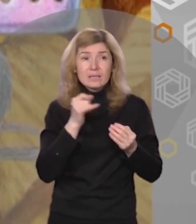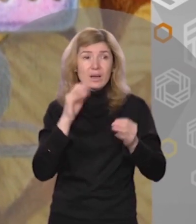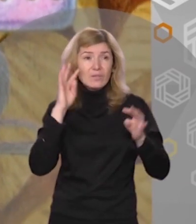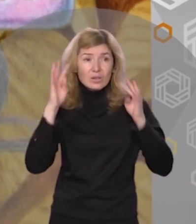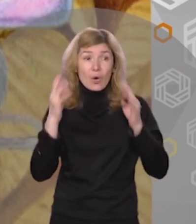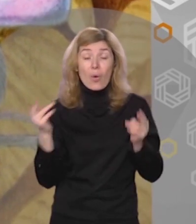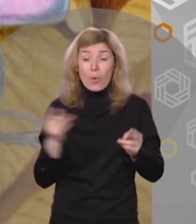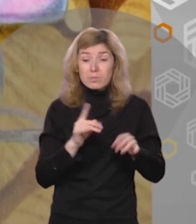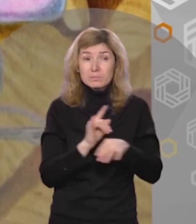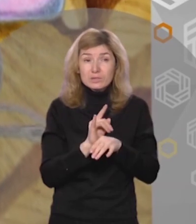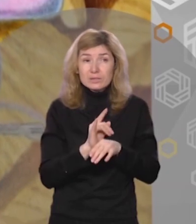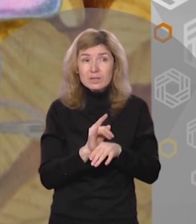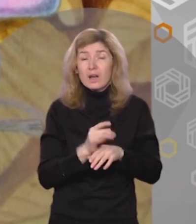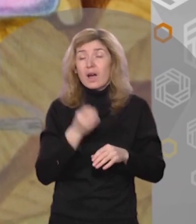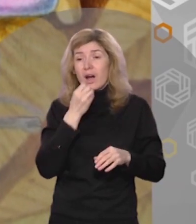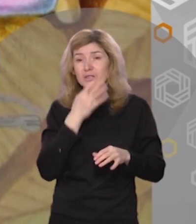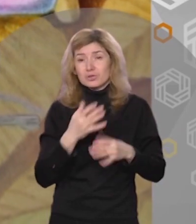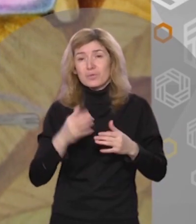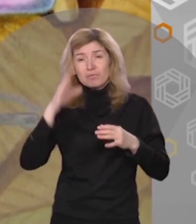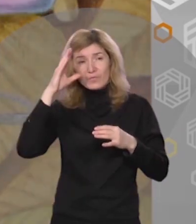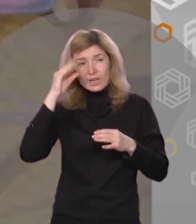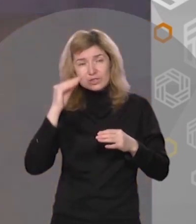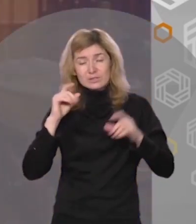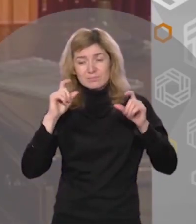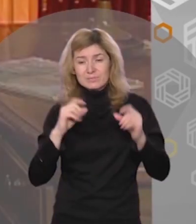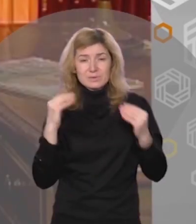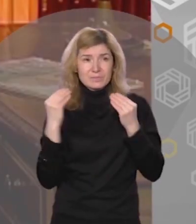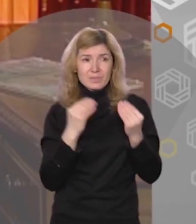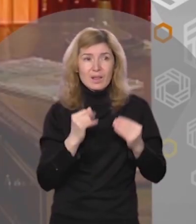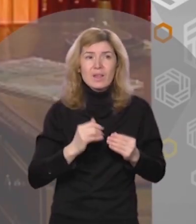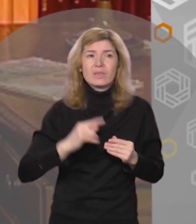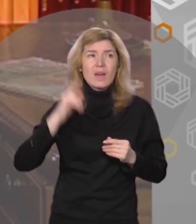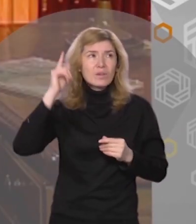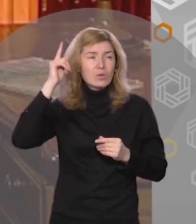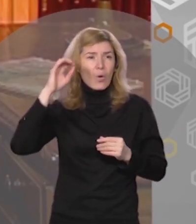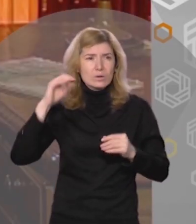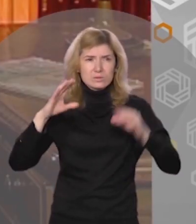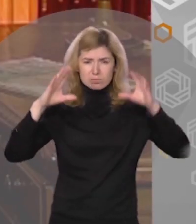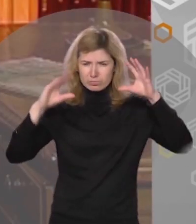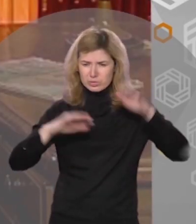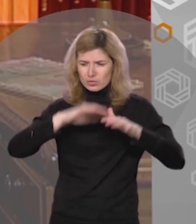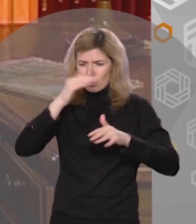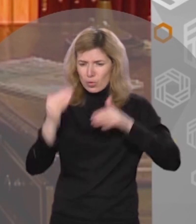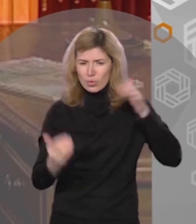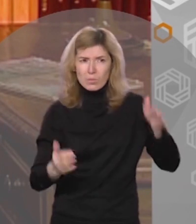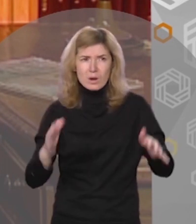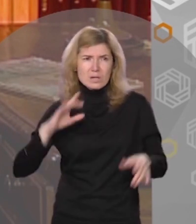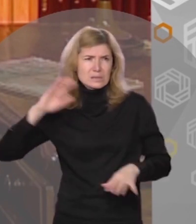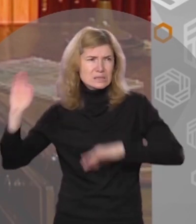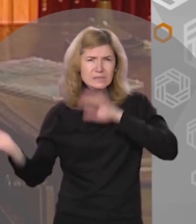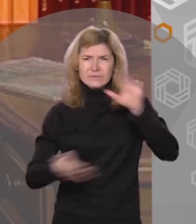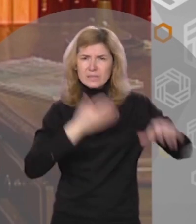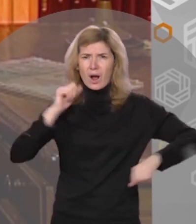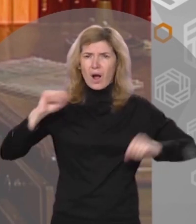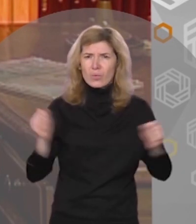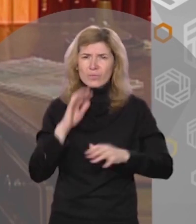Теперь оба мышонка хорошо проводили зимние вечера. Наверху над пышными сугробами выли, свистели